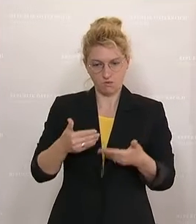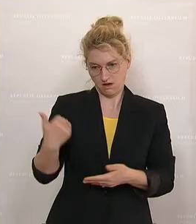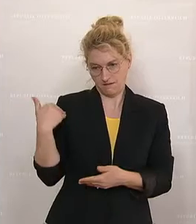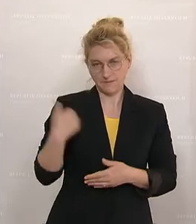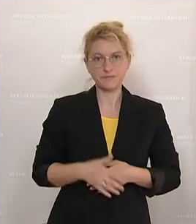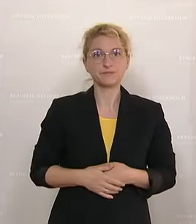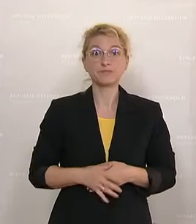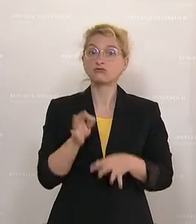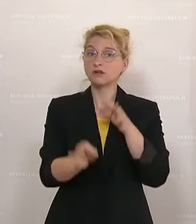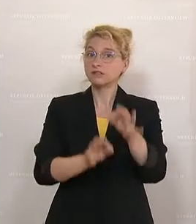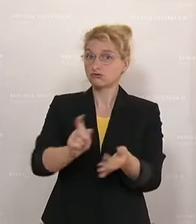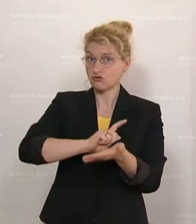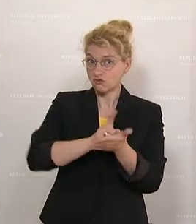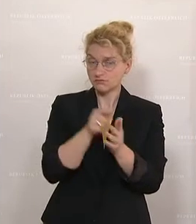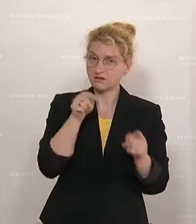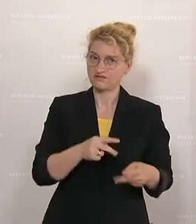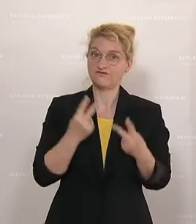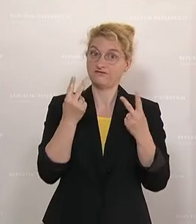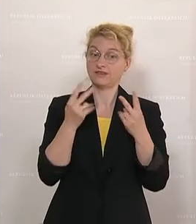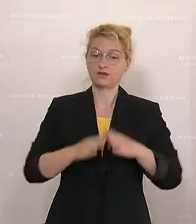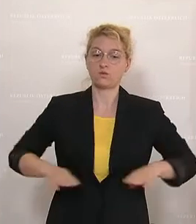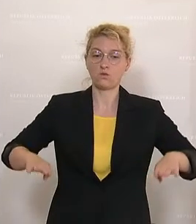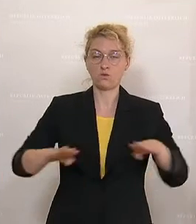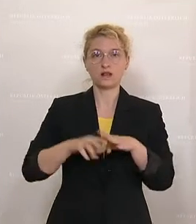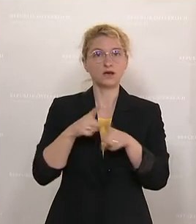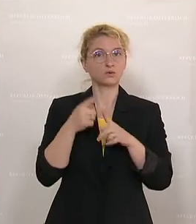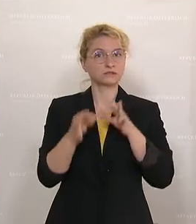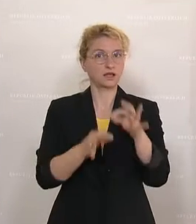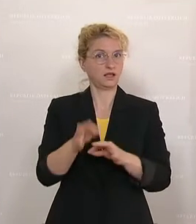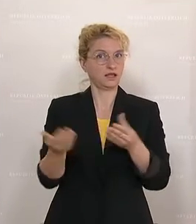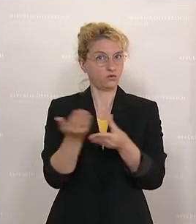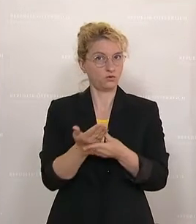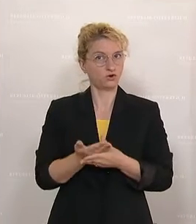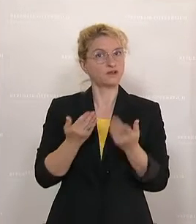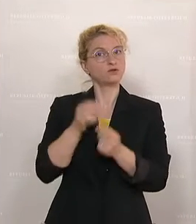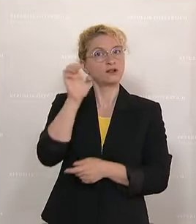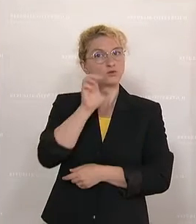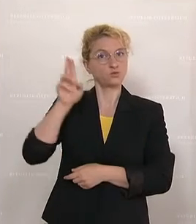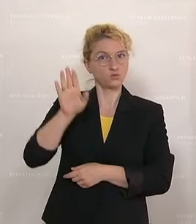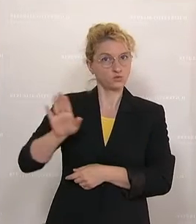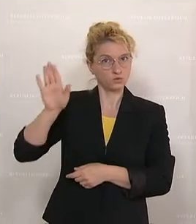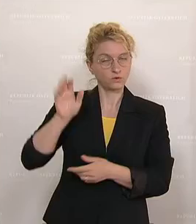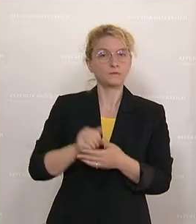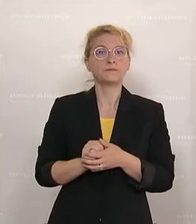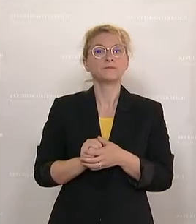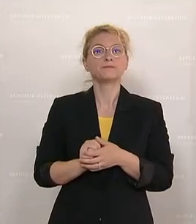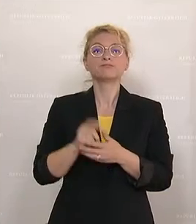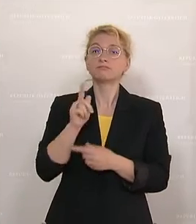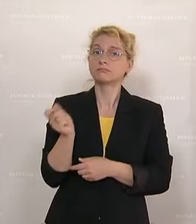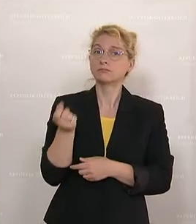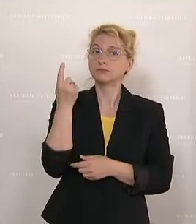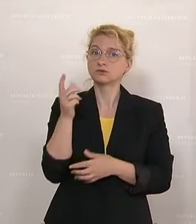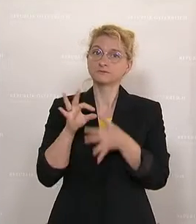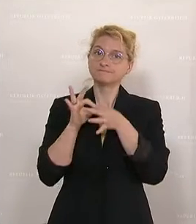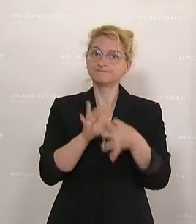strategische Kompass ist ein wichtiges Grundlagen und Strategiedokument der Europäischen Union, der insbesondere für